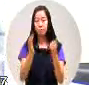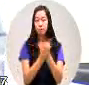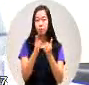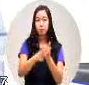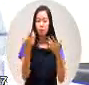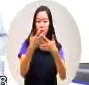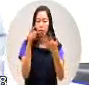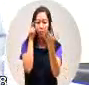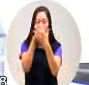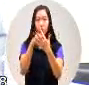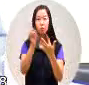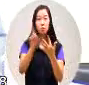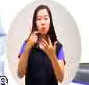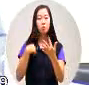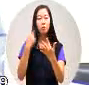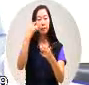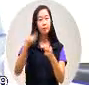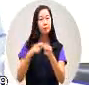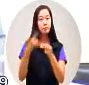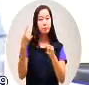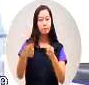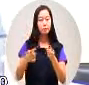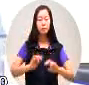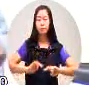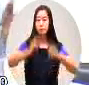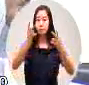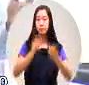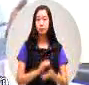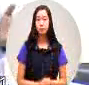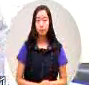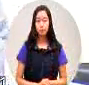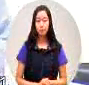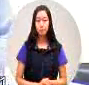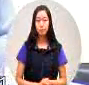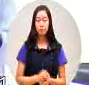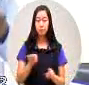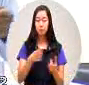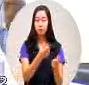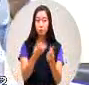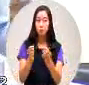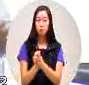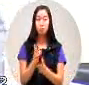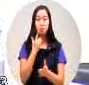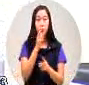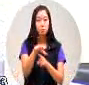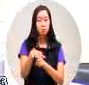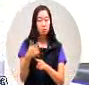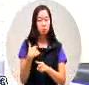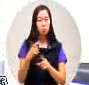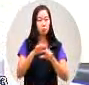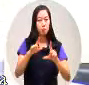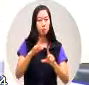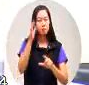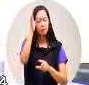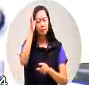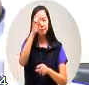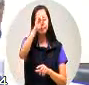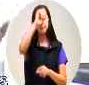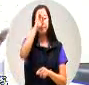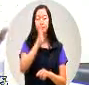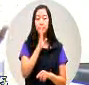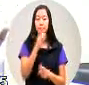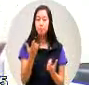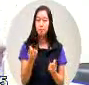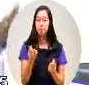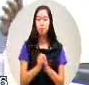问题来明年呢能够修正这是我们美农给你最大的期望啊我们